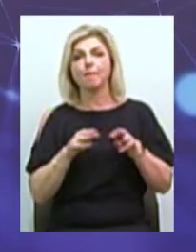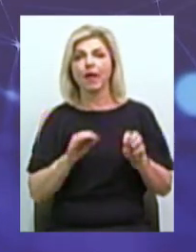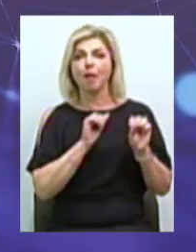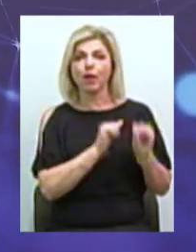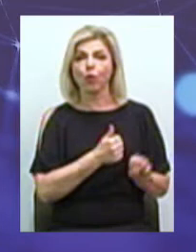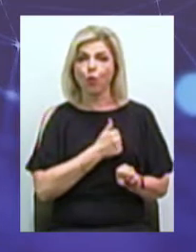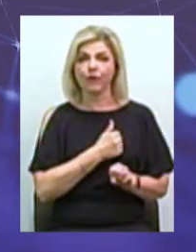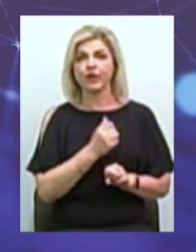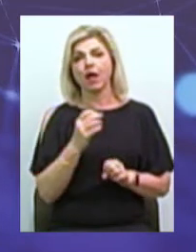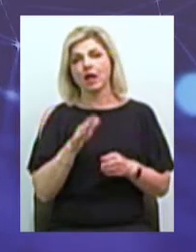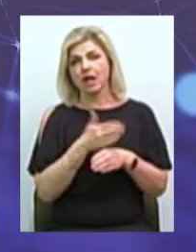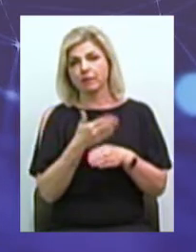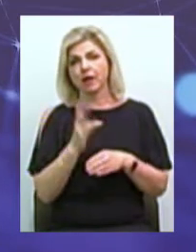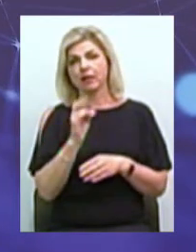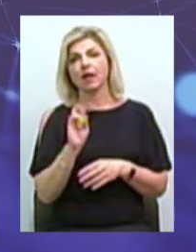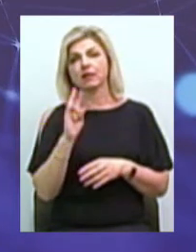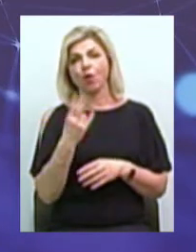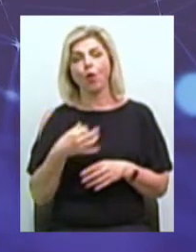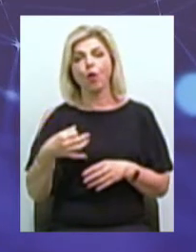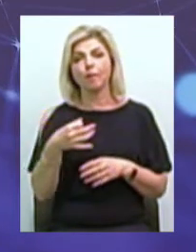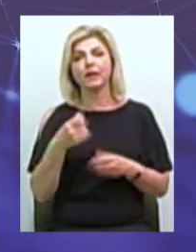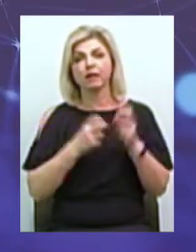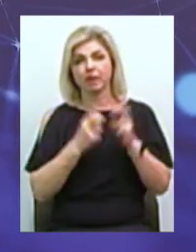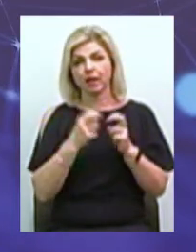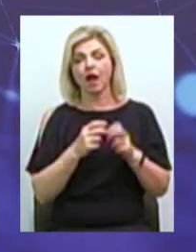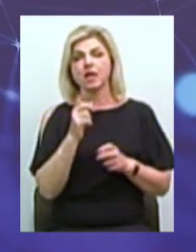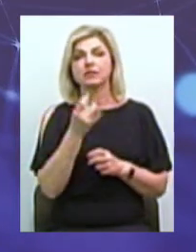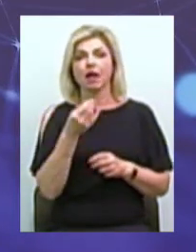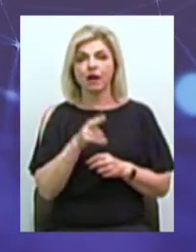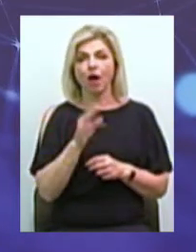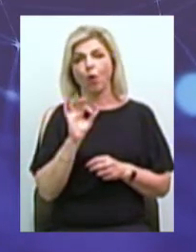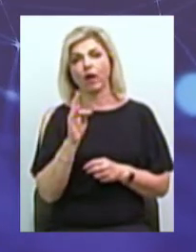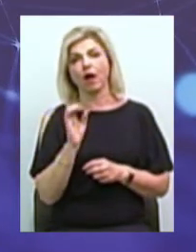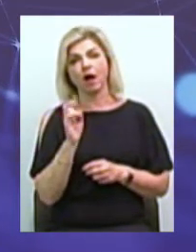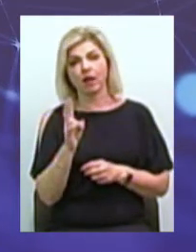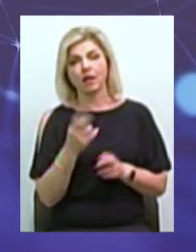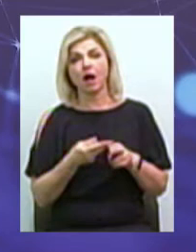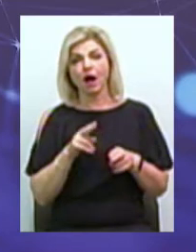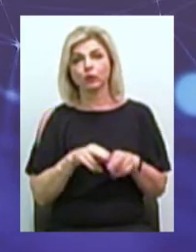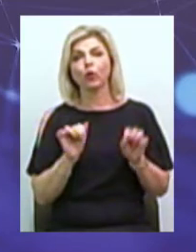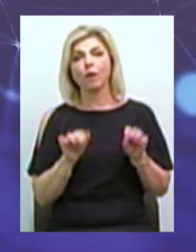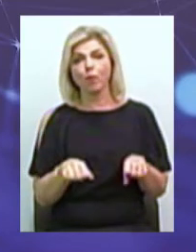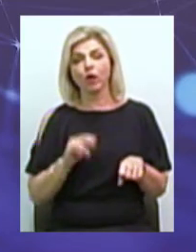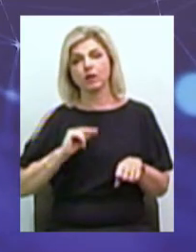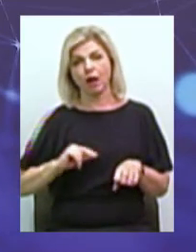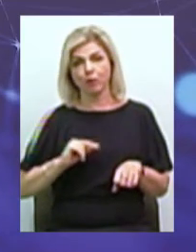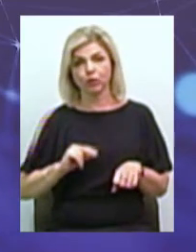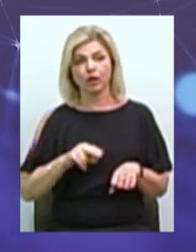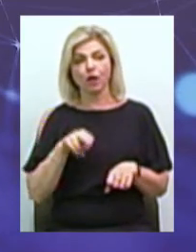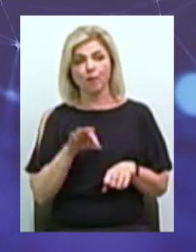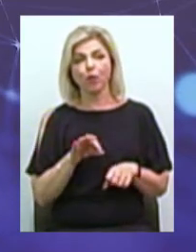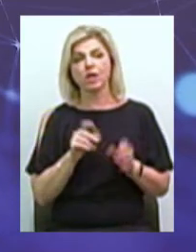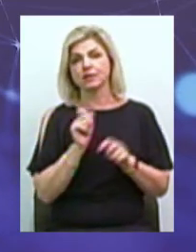розпреділяються і на николаївські підприємства, такі як Заря, Океан, які можуть працювати по